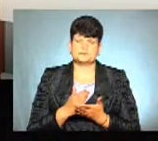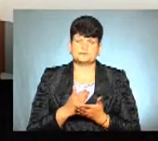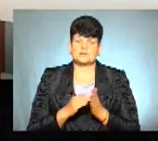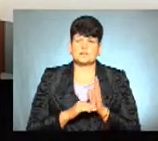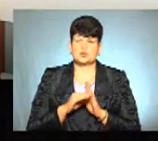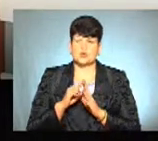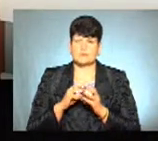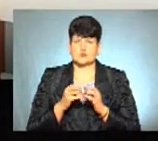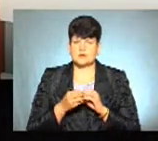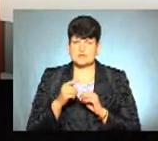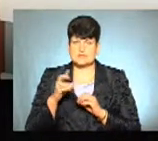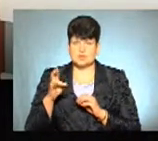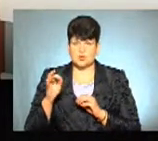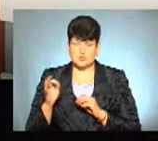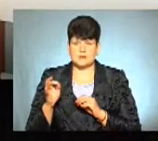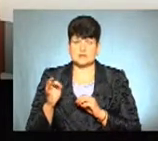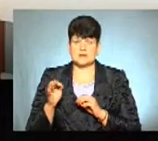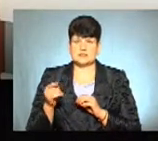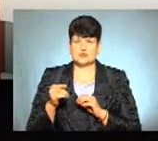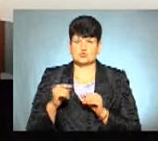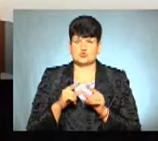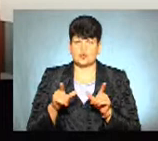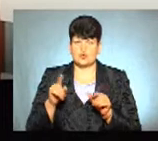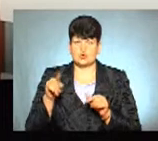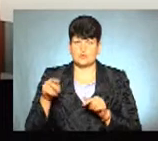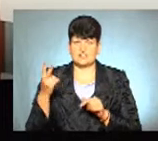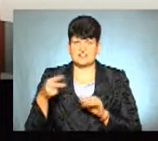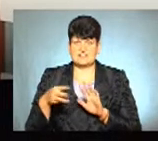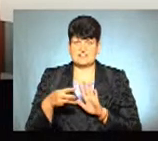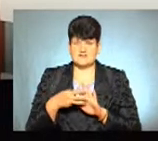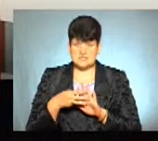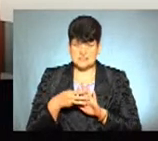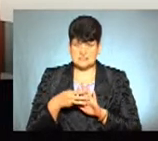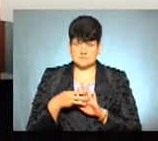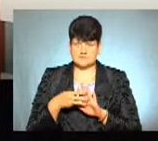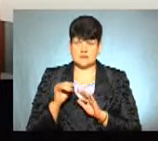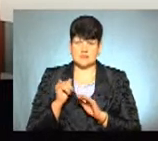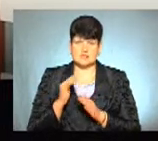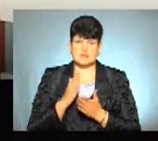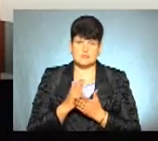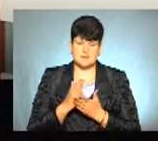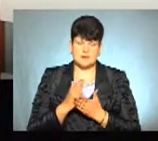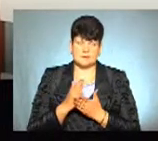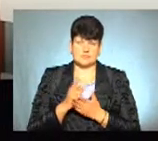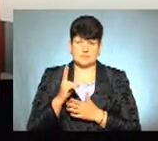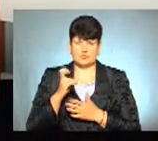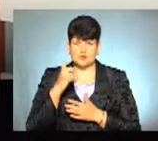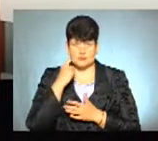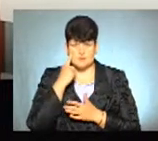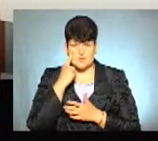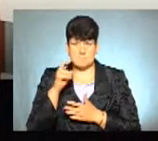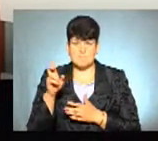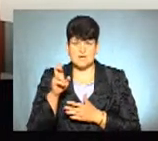високим результатом знос Тернопільської школи номер 28, і маємо 200 балника з